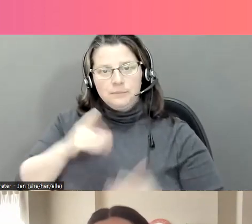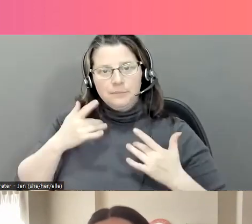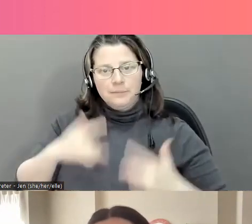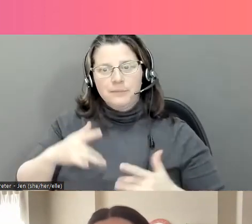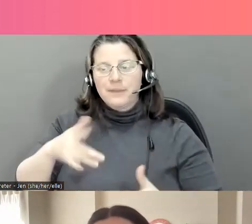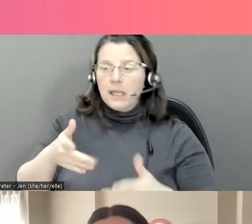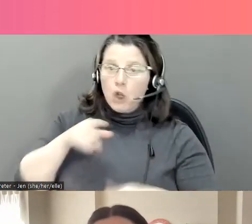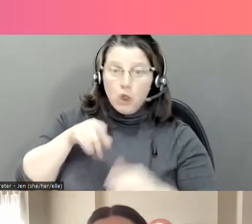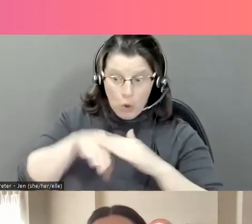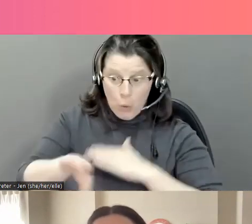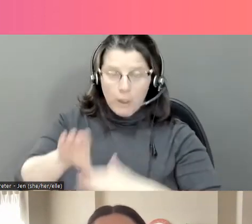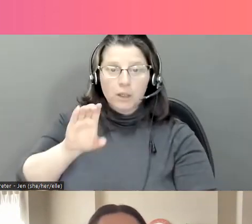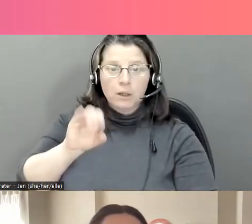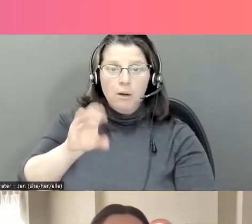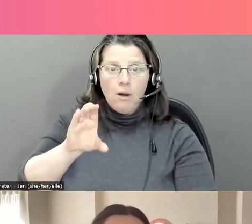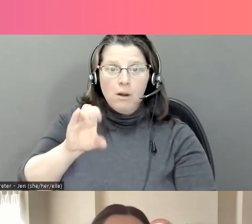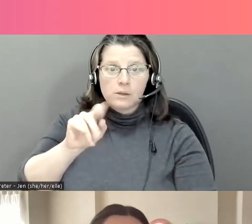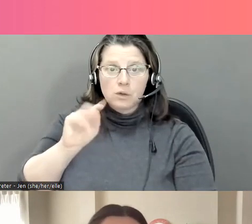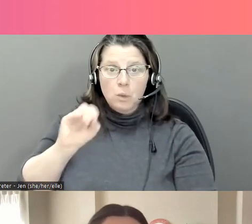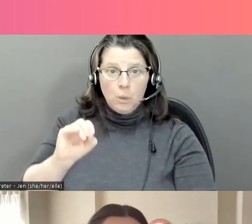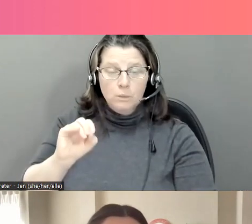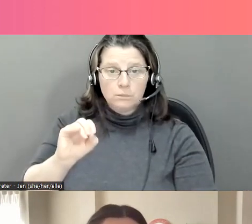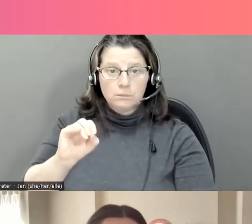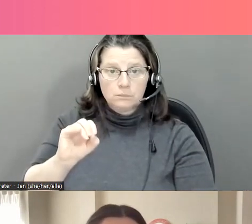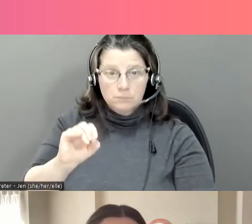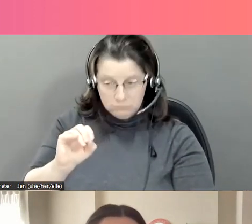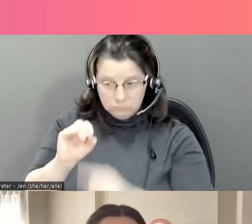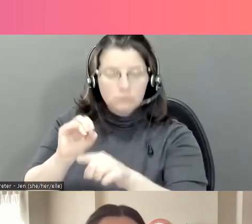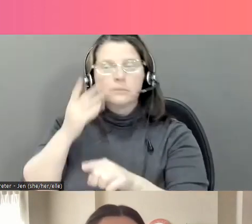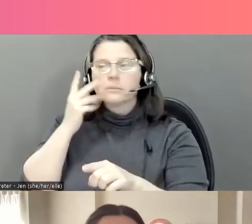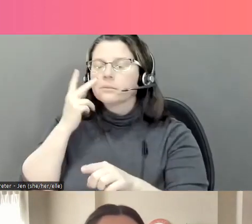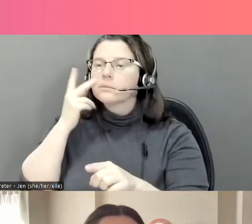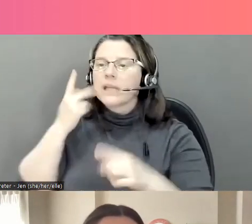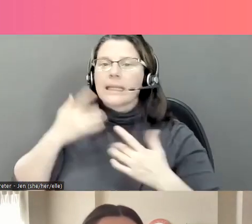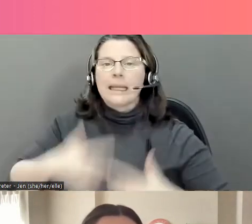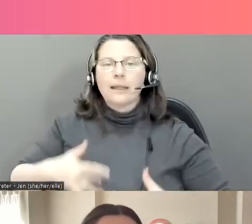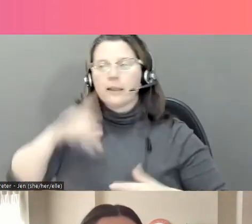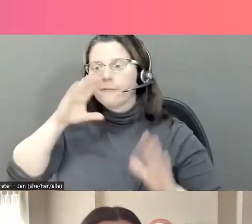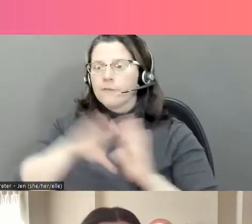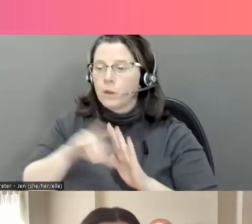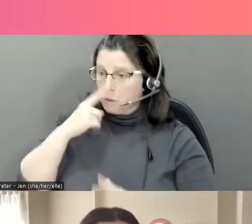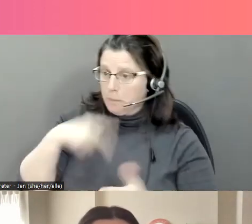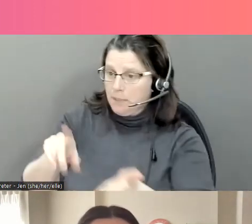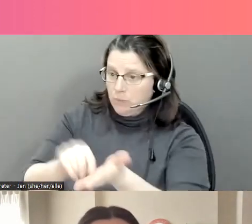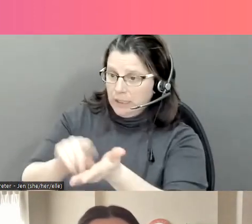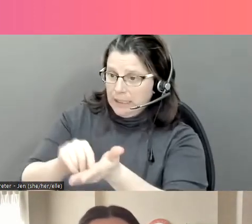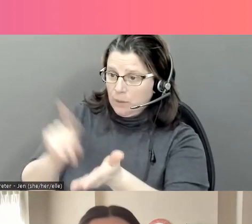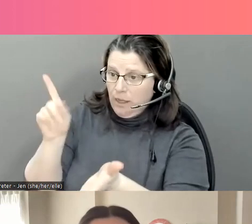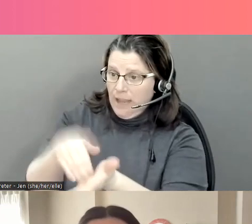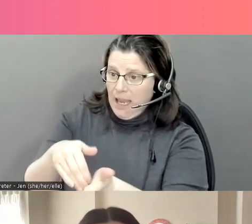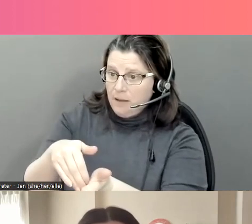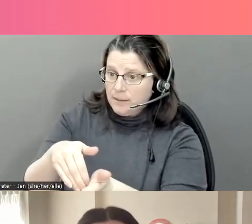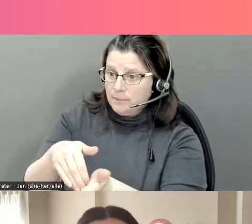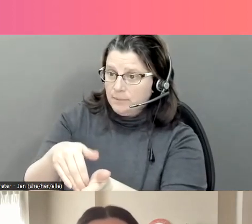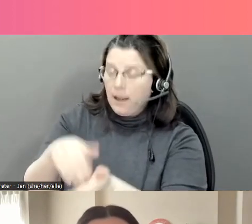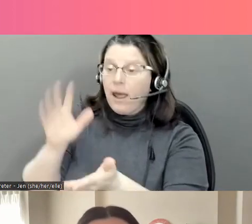sexting, c'est comme aller à Costco et d'imprimer mille photos de vous-nus, de les envoyer partout, de les distribuer dans tout le